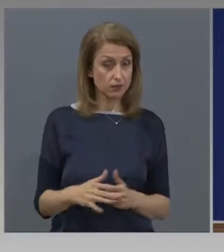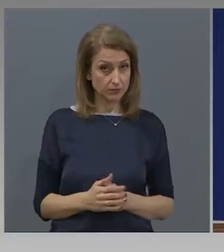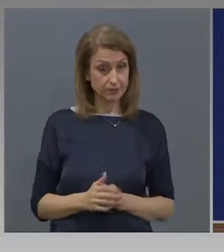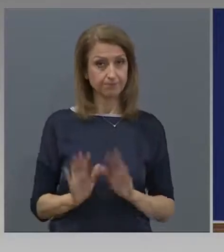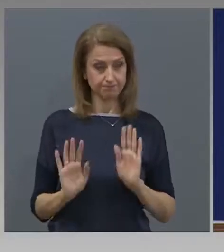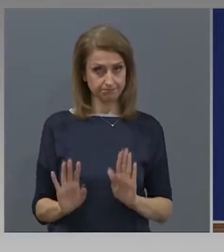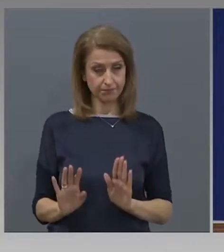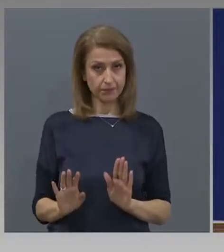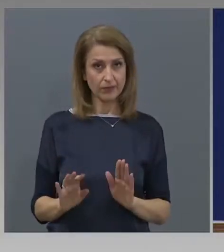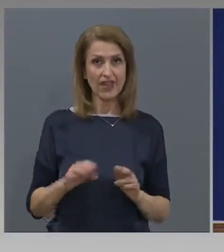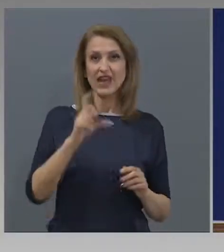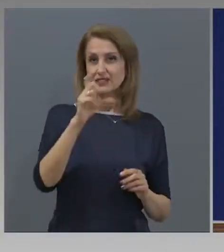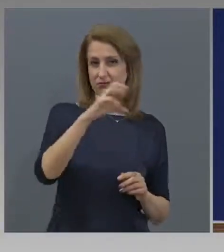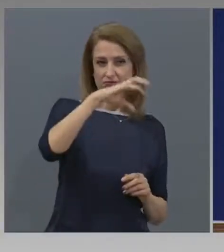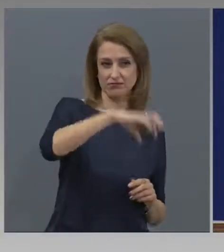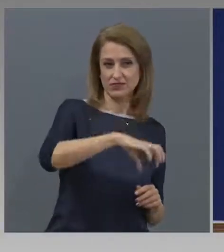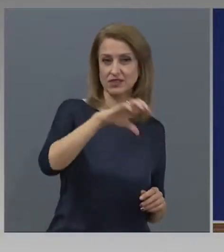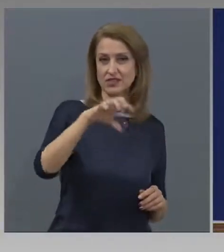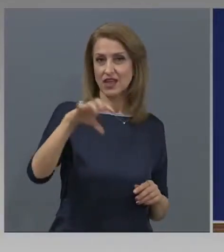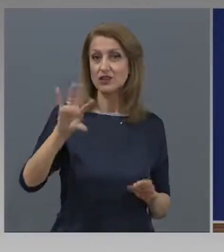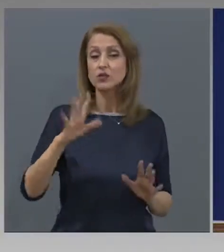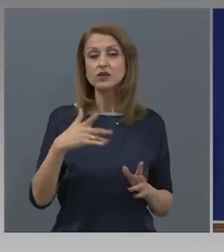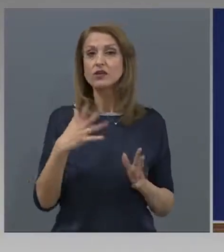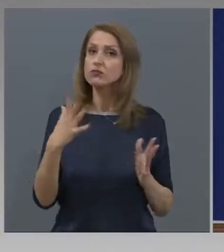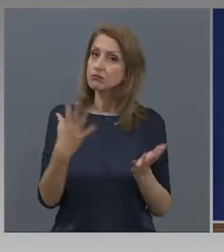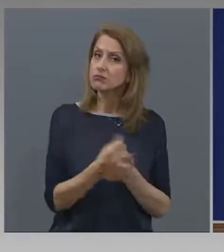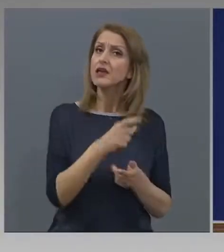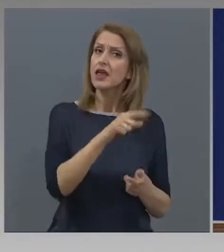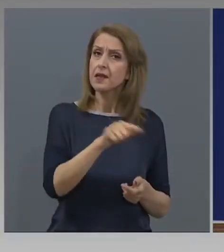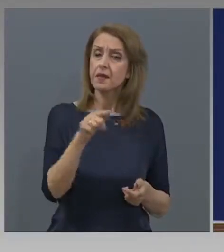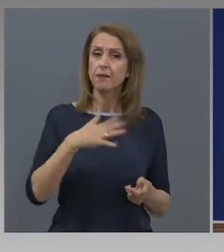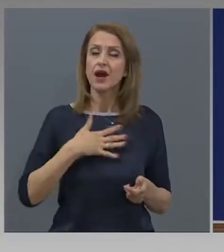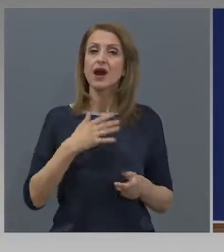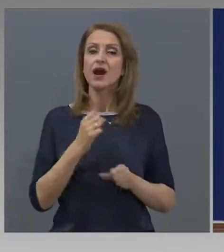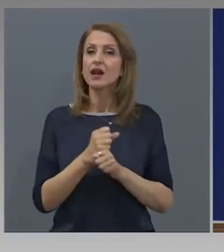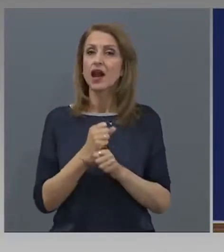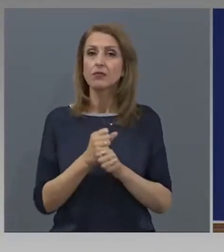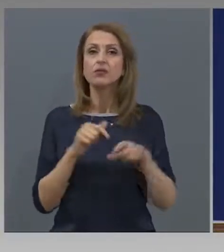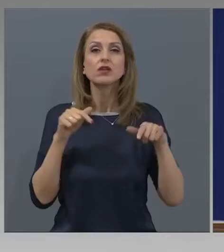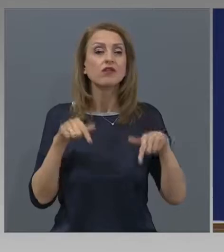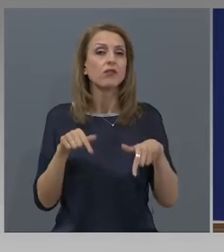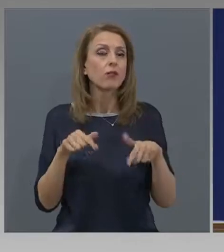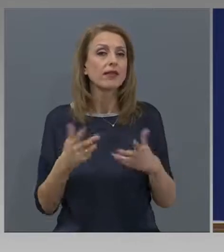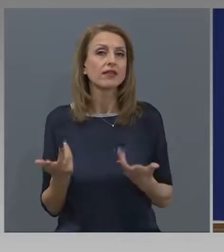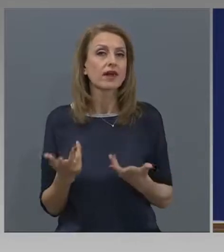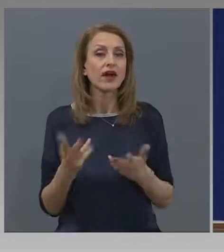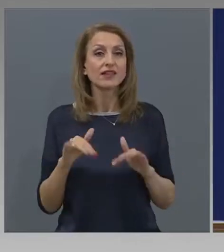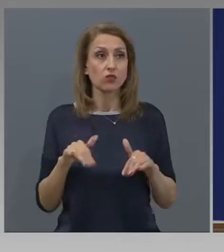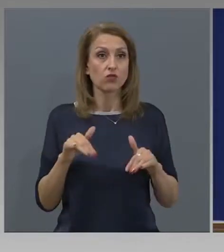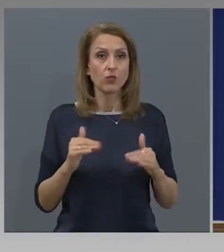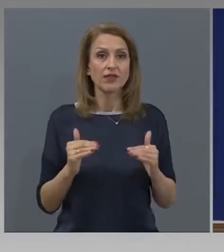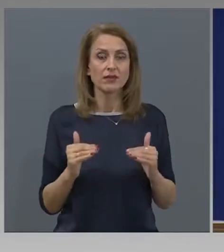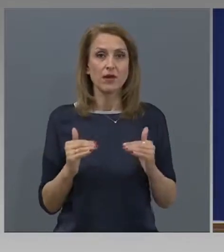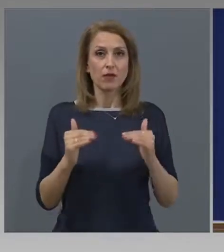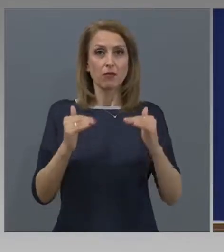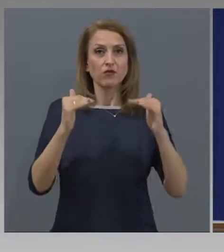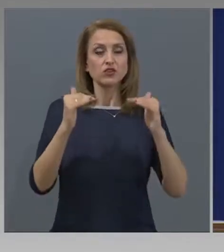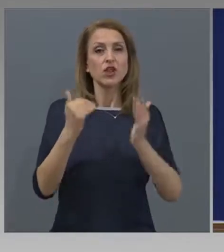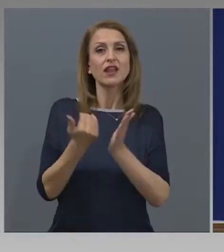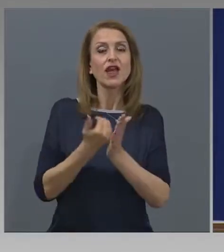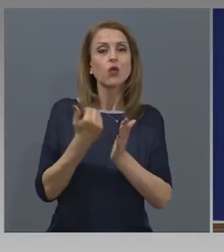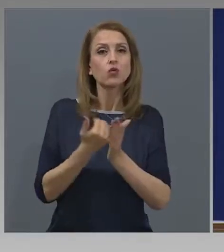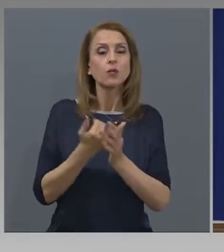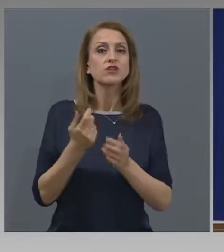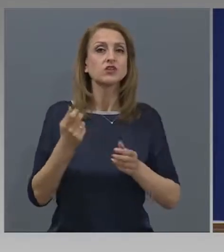Секторите, в които се намира работа, това са секторите, които в момента имат повишена економическа активност,